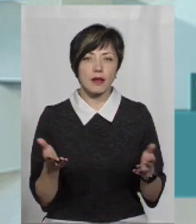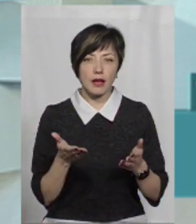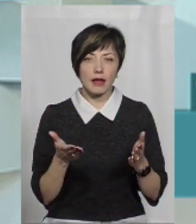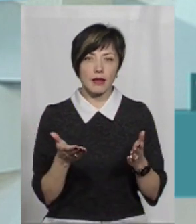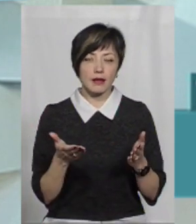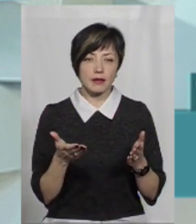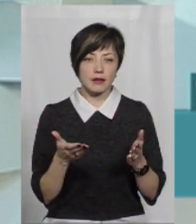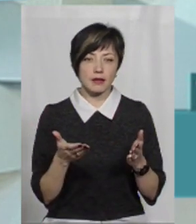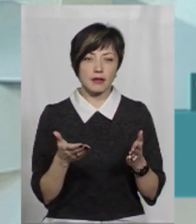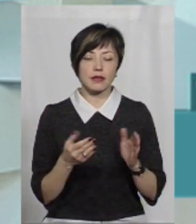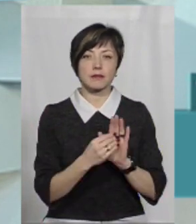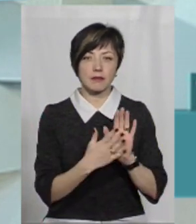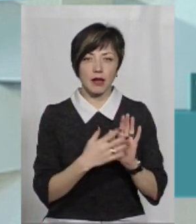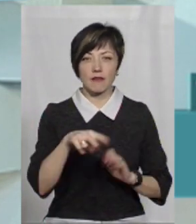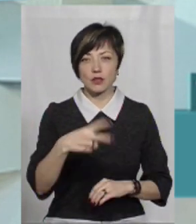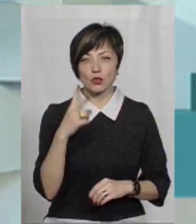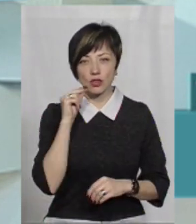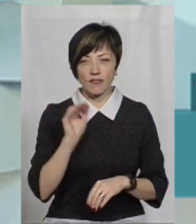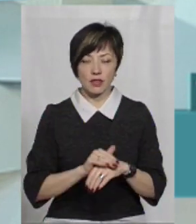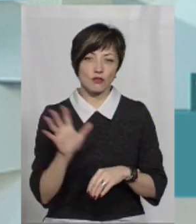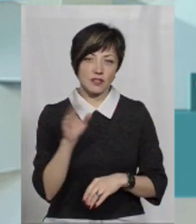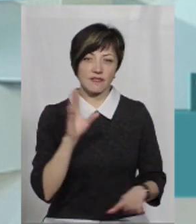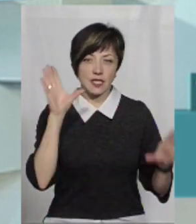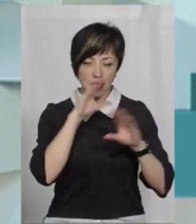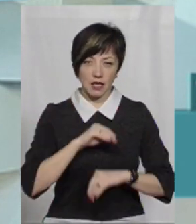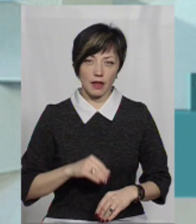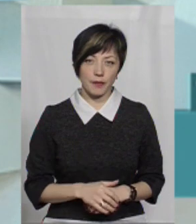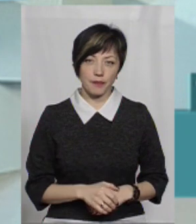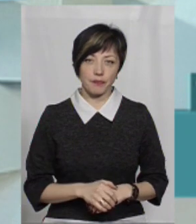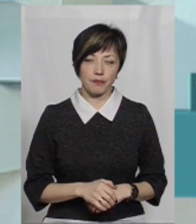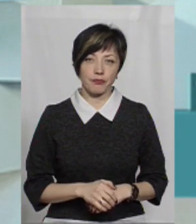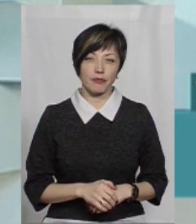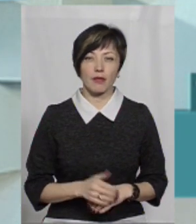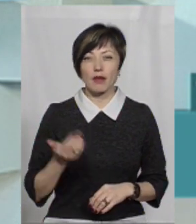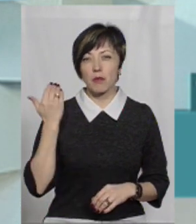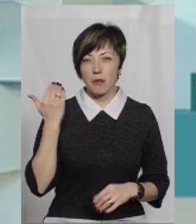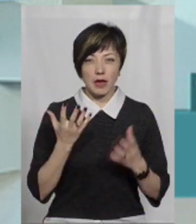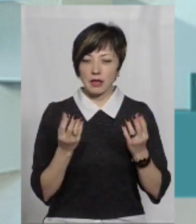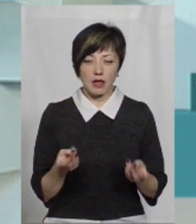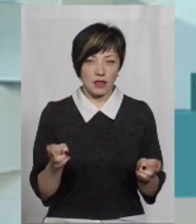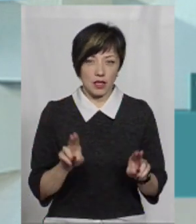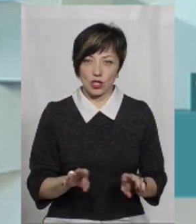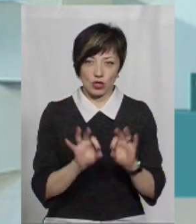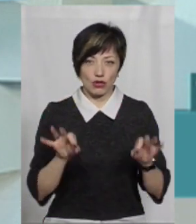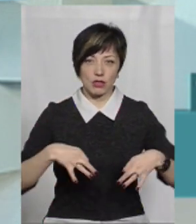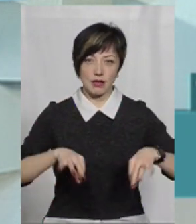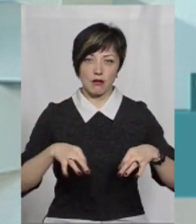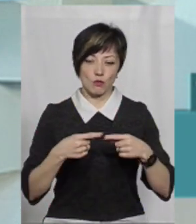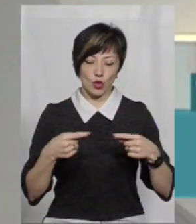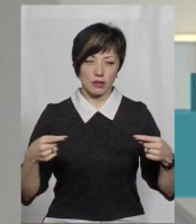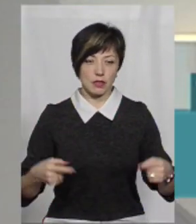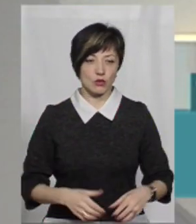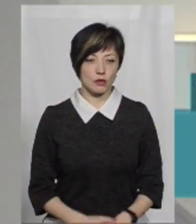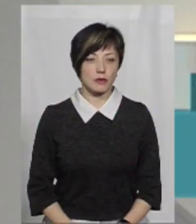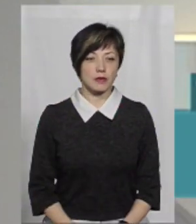декларувалися саме 22-го числа, фактично всі встигли, там з попереднього дня майже не залишалися транспортні засоби.